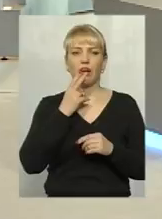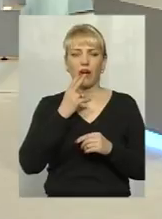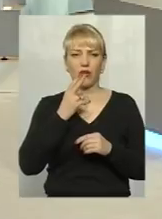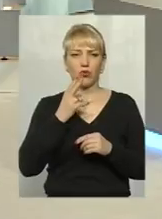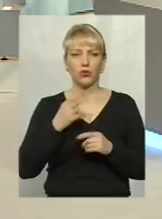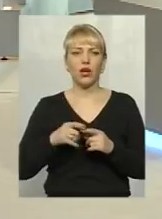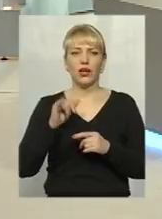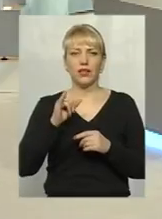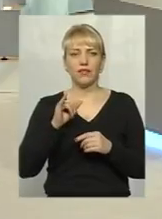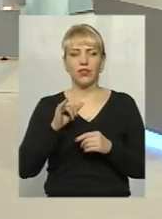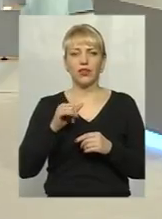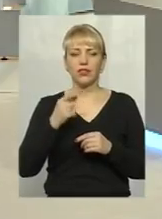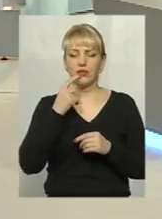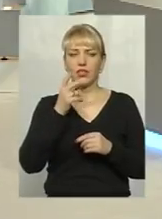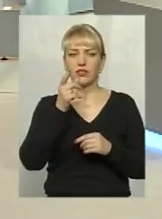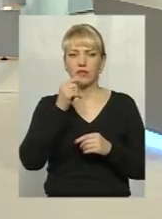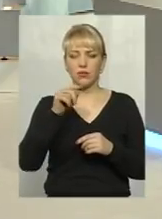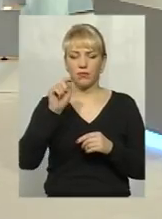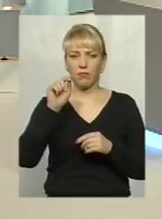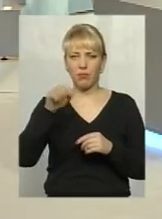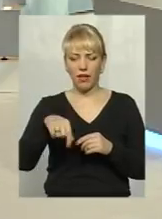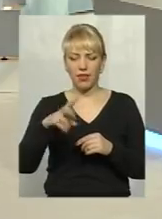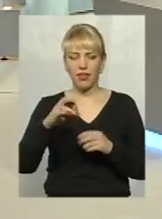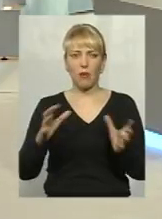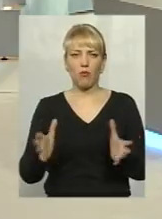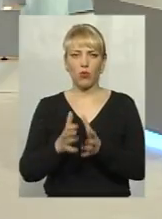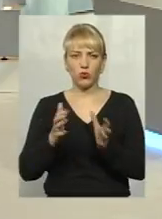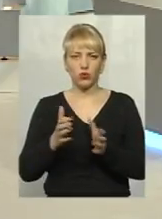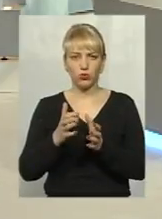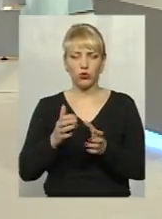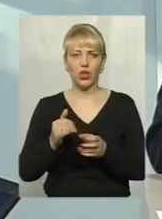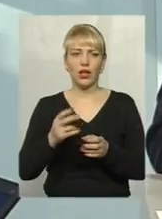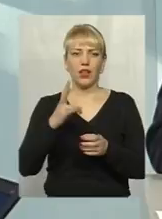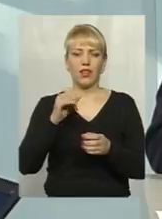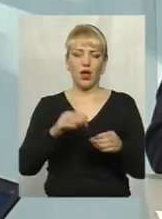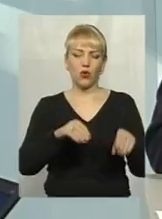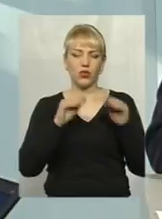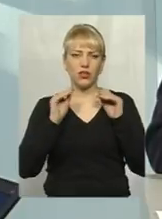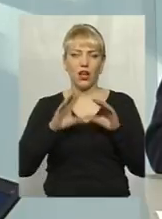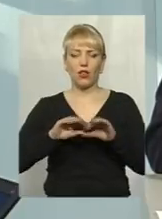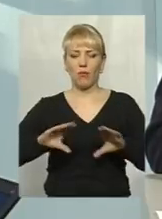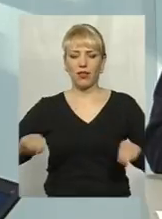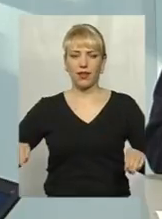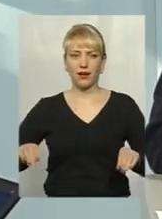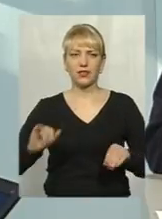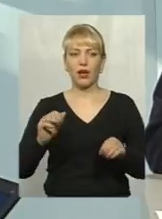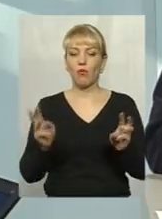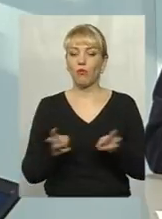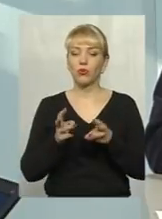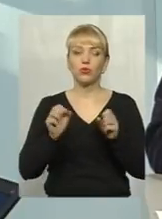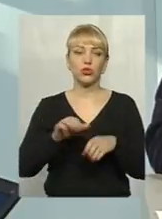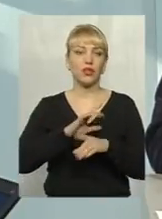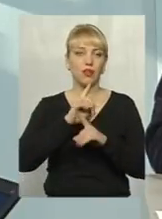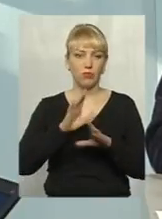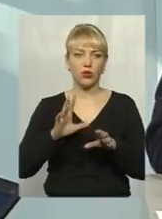ця цигарка дотліває, падає на подушку, падає на одіяло, на матрац. Пожежі, як такової, може і не